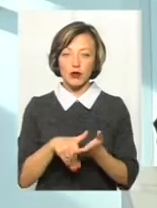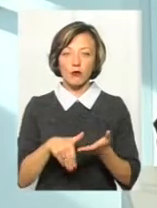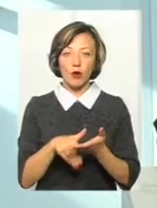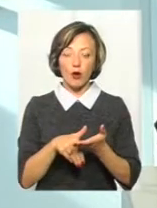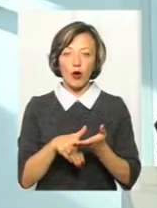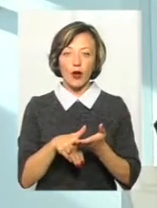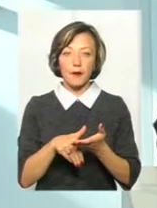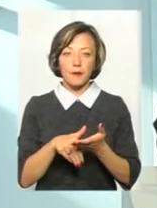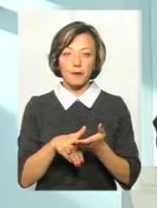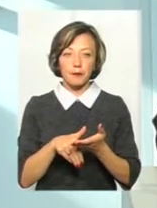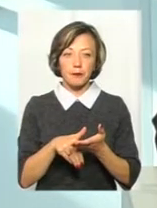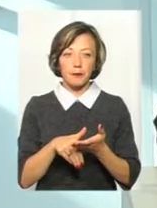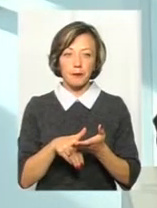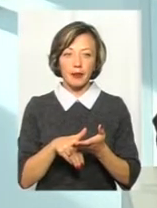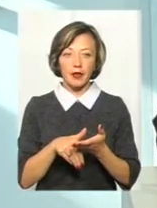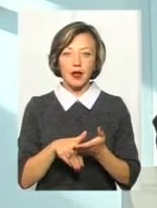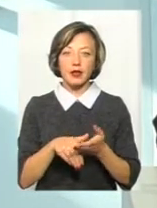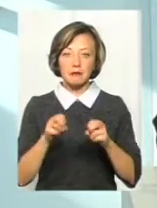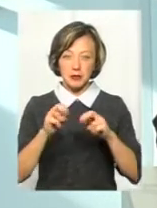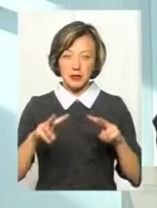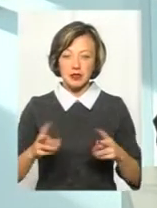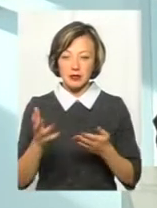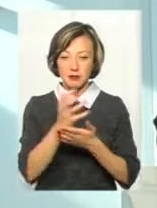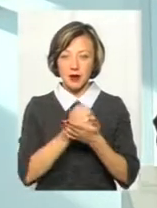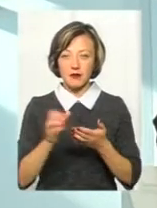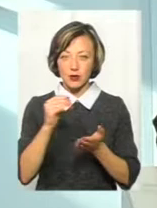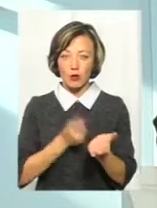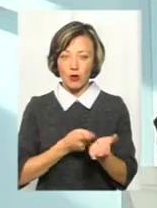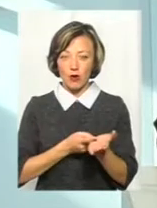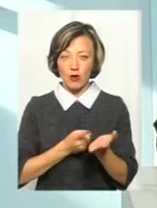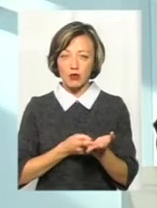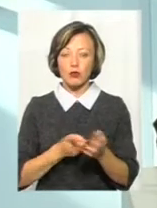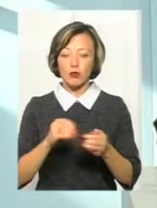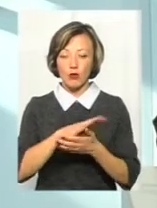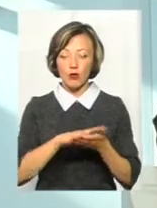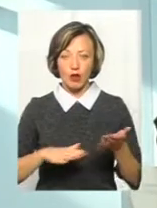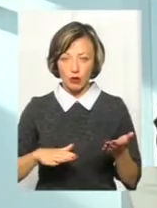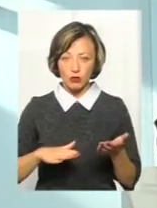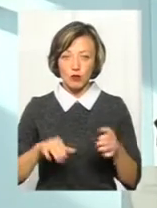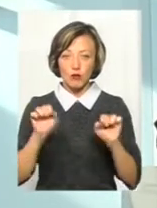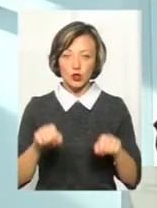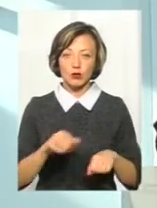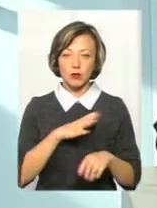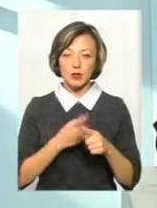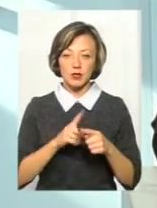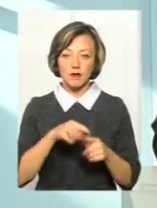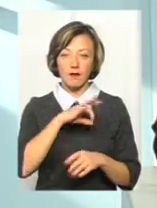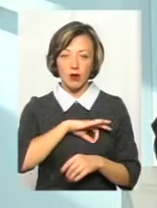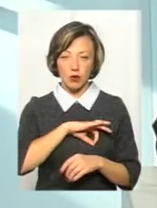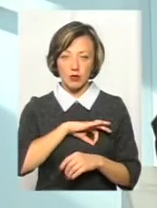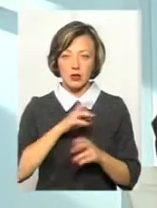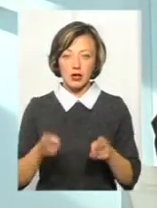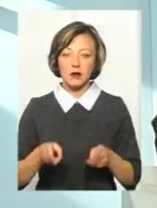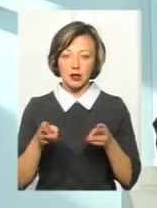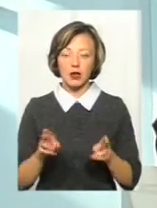криміналістів зібрати всю слідову картину, щоб у подальшому можна було це використати в